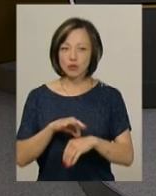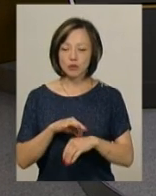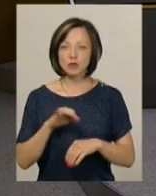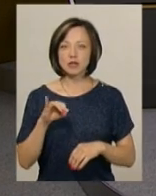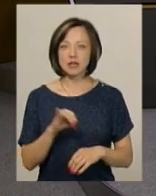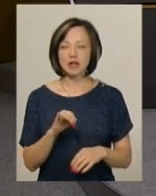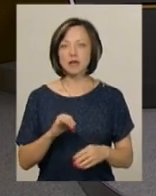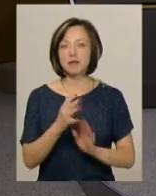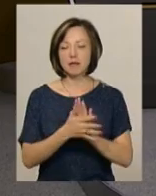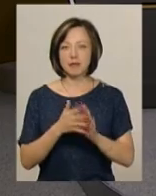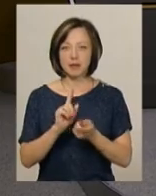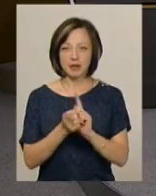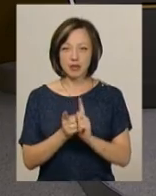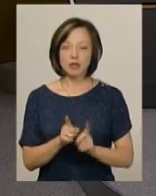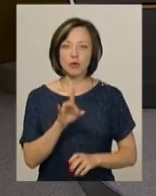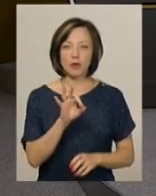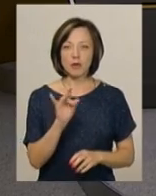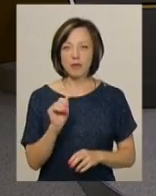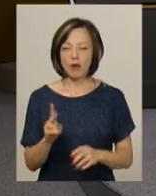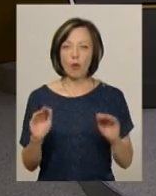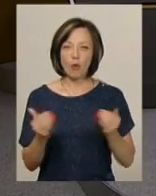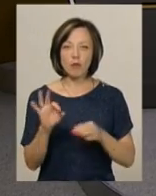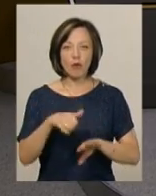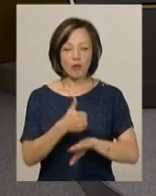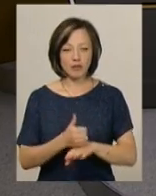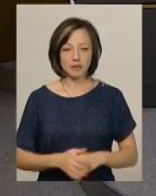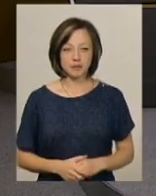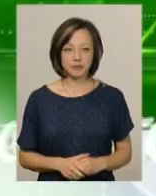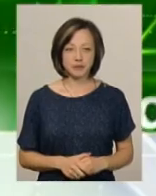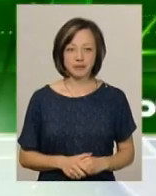Поробок, диктор жестової мови Ольга Рибак. Коротко про головне.